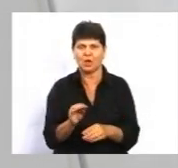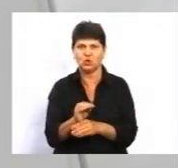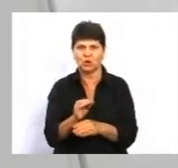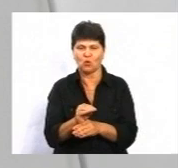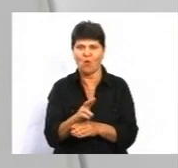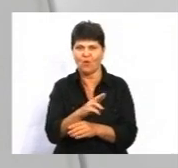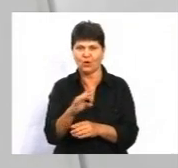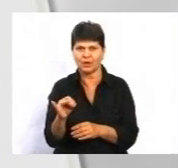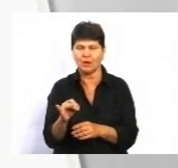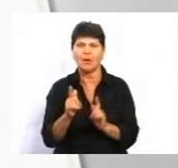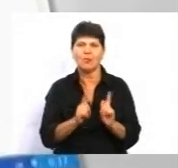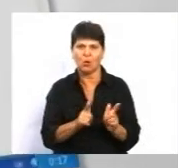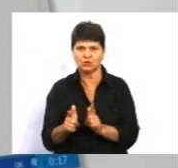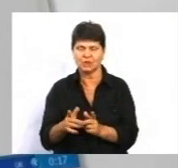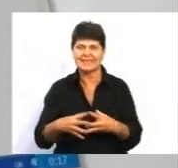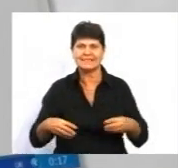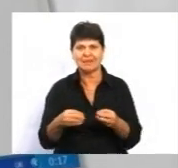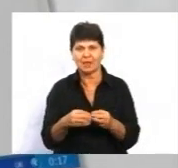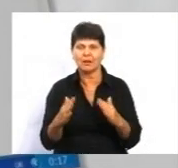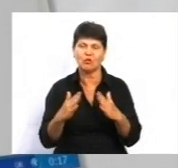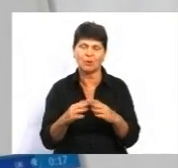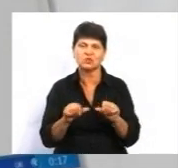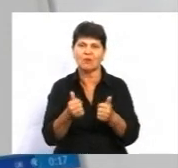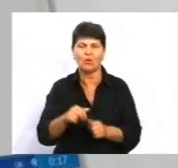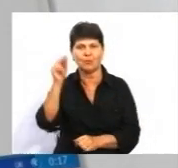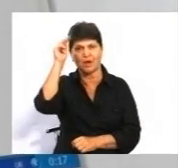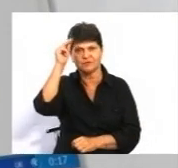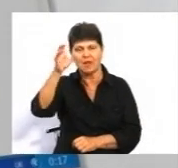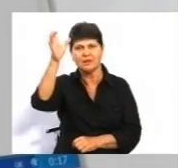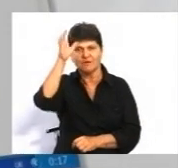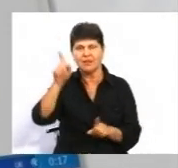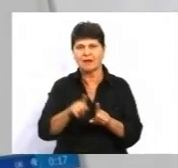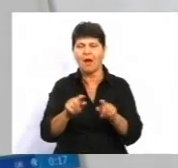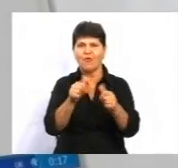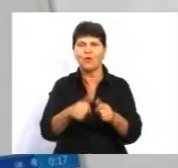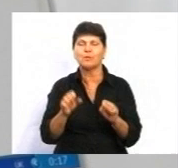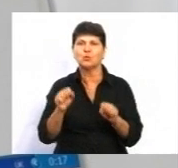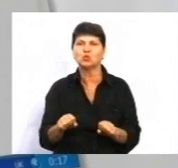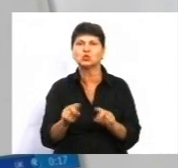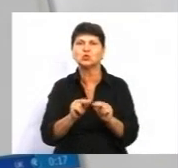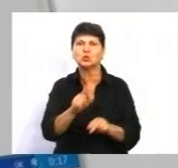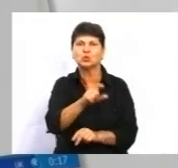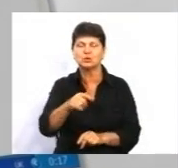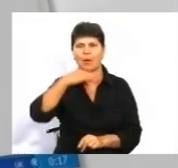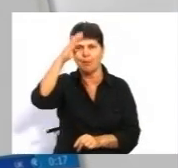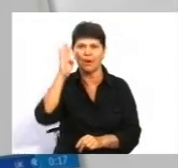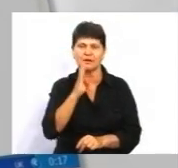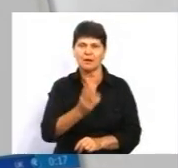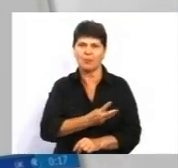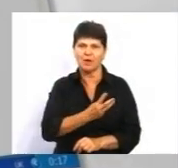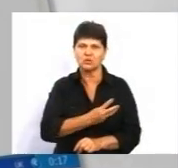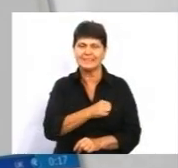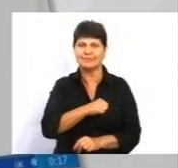погодження. Сімейна або домашня форма освіти навчатися за такою формою зможуть учні, чиї батьки бажають і готові